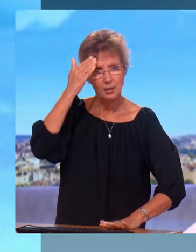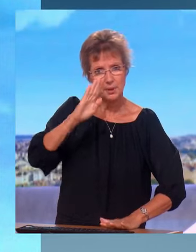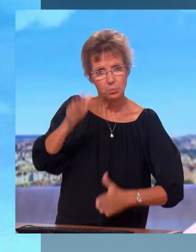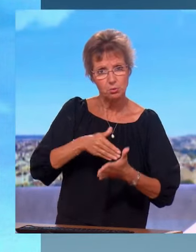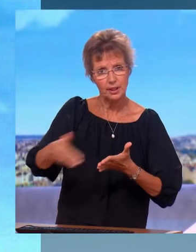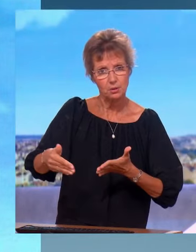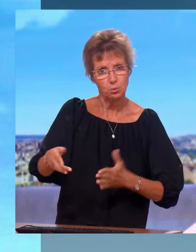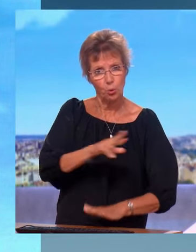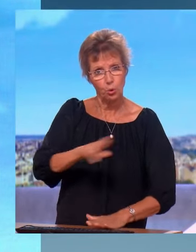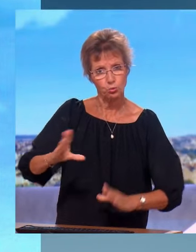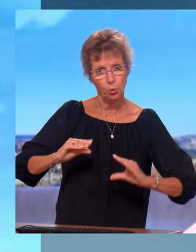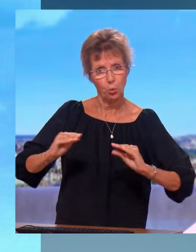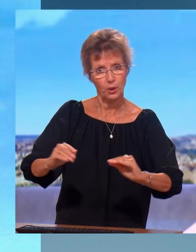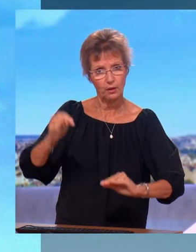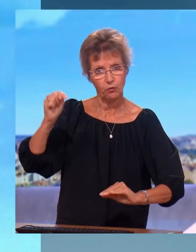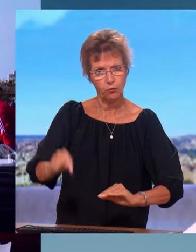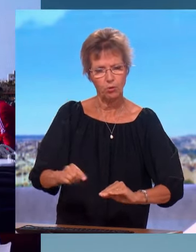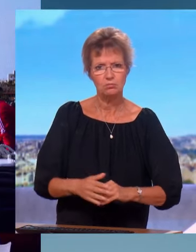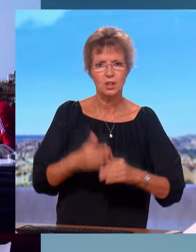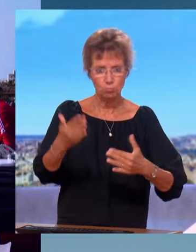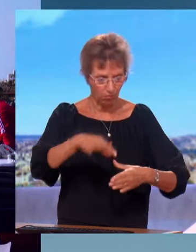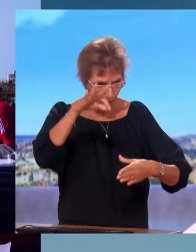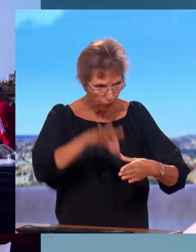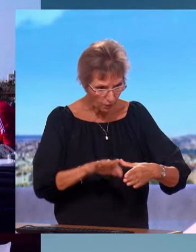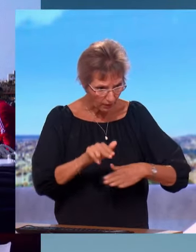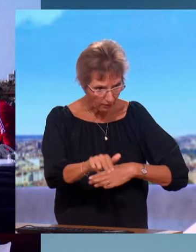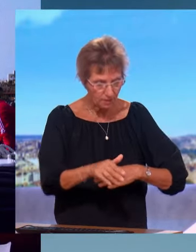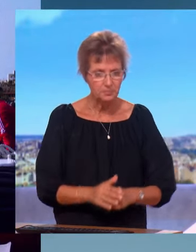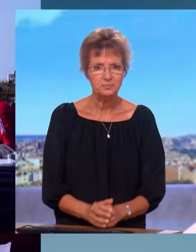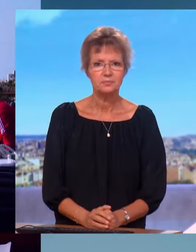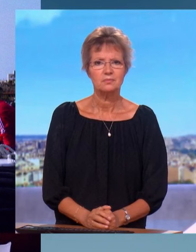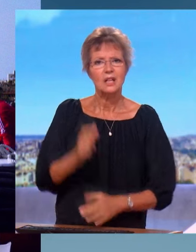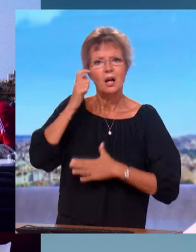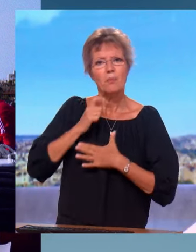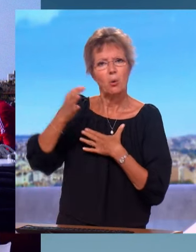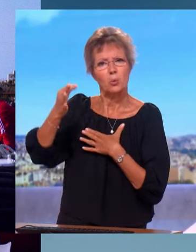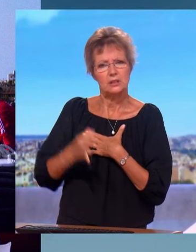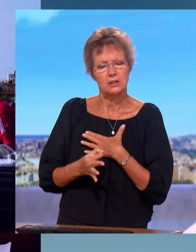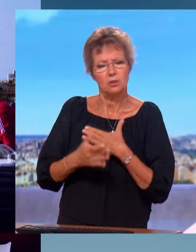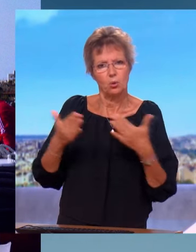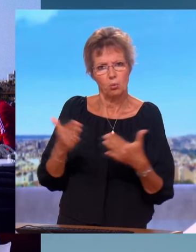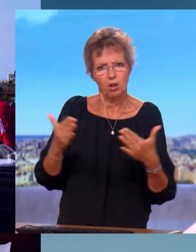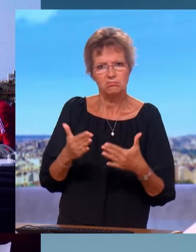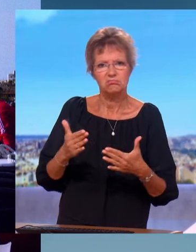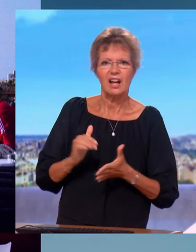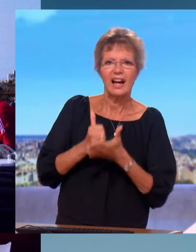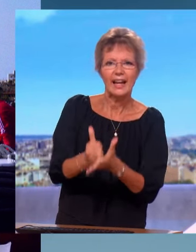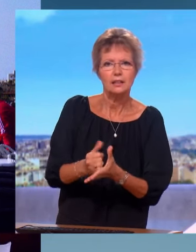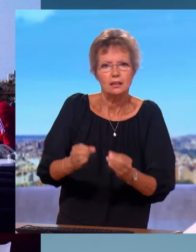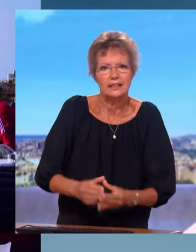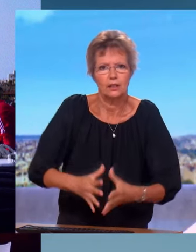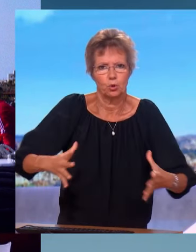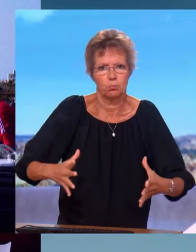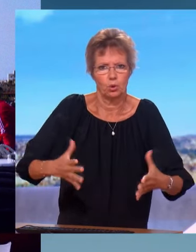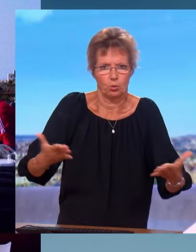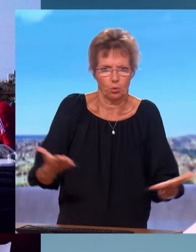doivent retourner dans leur pays. Cette partie-là du texte, vous la votez ou pas ? Alors, il a dit une chose sur laquelle il faut être très précis. a parlé de l'aide au développement. Il faut être très clair.